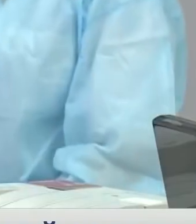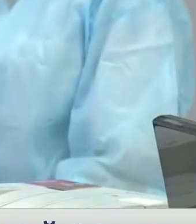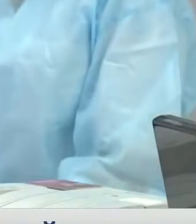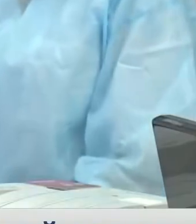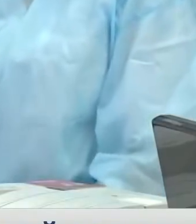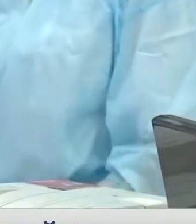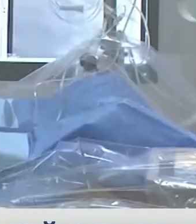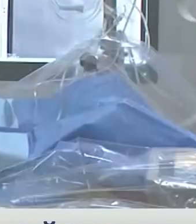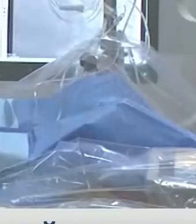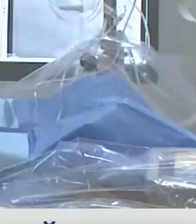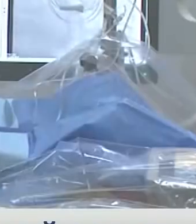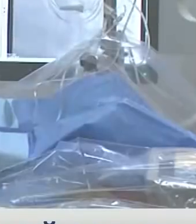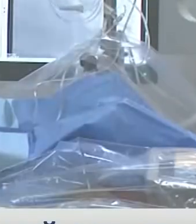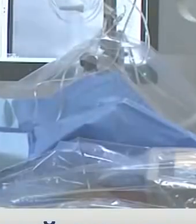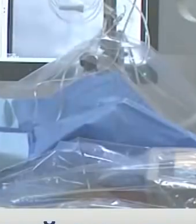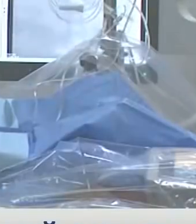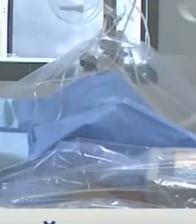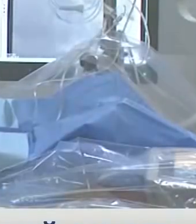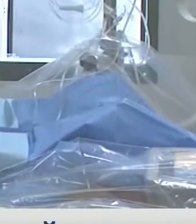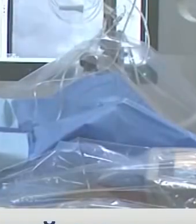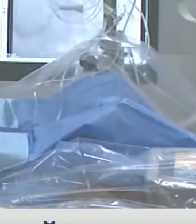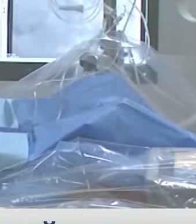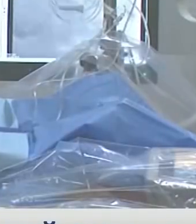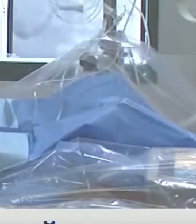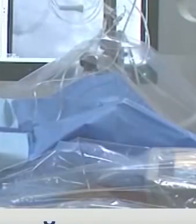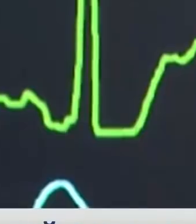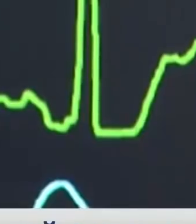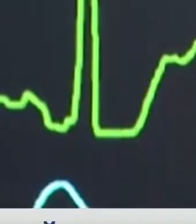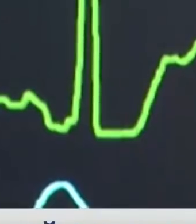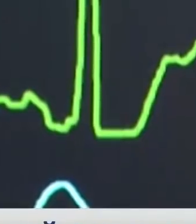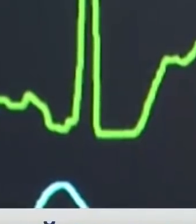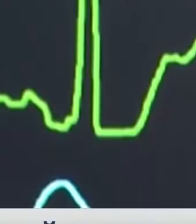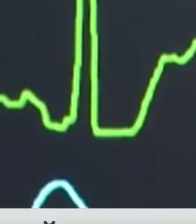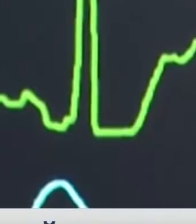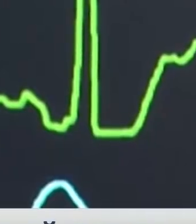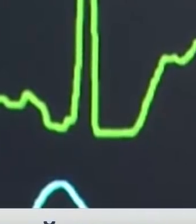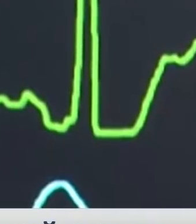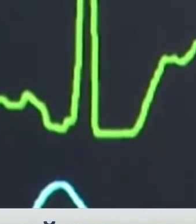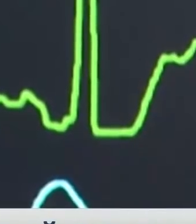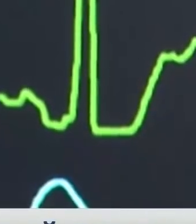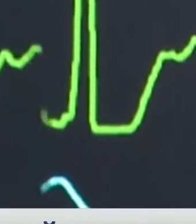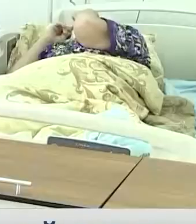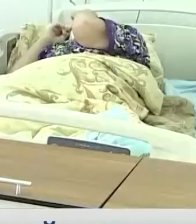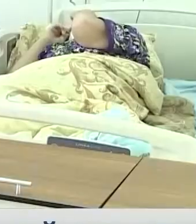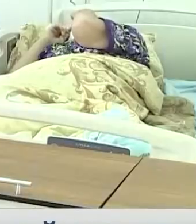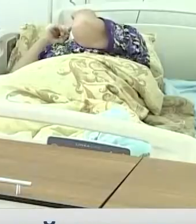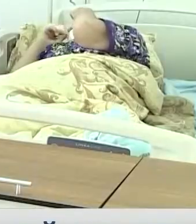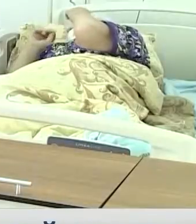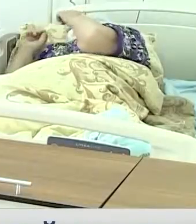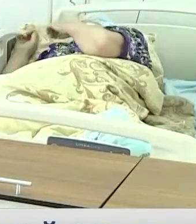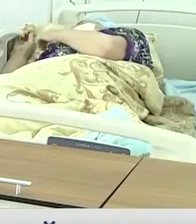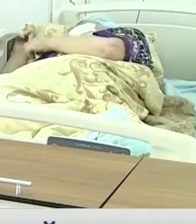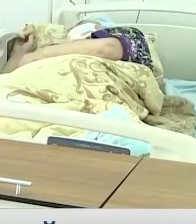В антилидерах по-прежнему Алматы и столица. Оба мегаполиса в красной зоне. Там же находится Траусская, Западно